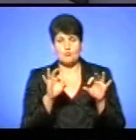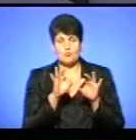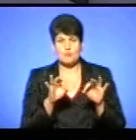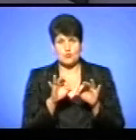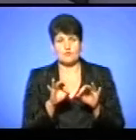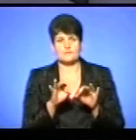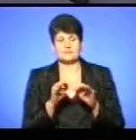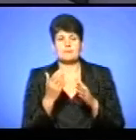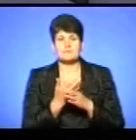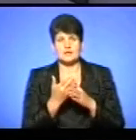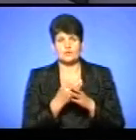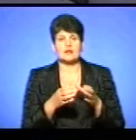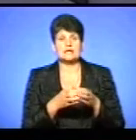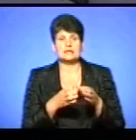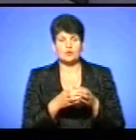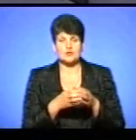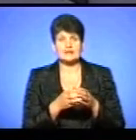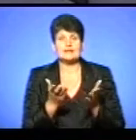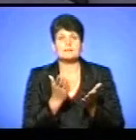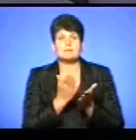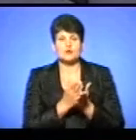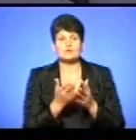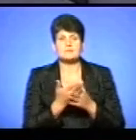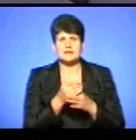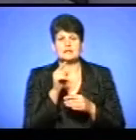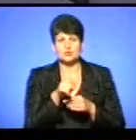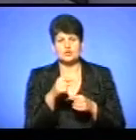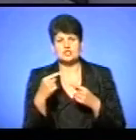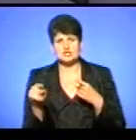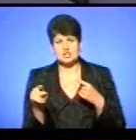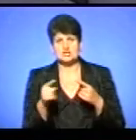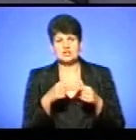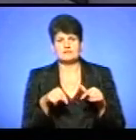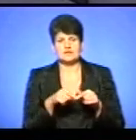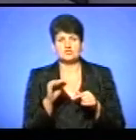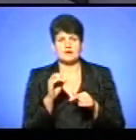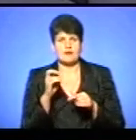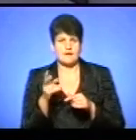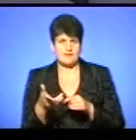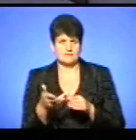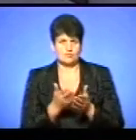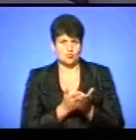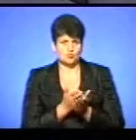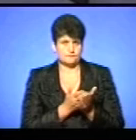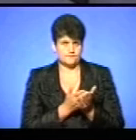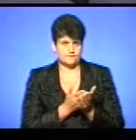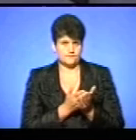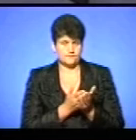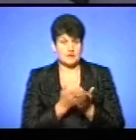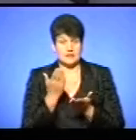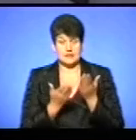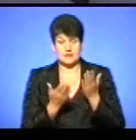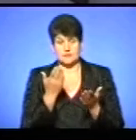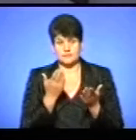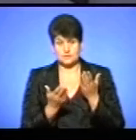категорій, і яка пільгова категорія населення має пільги на той чи інший вид житлово-комунальних послуг. Поїдеї, коли житлово